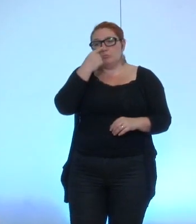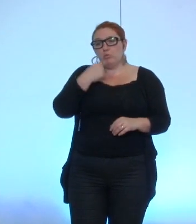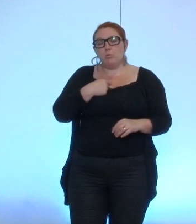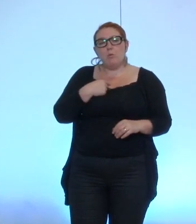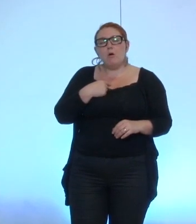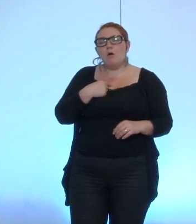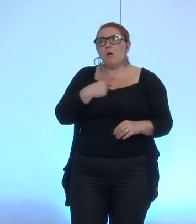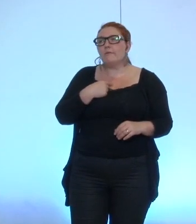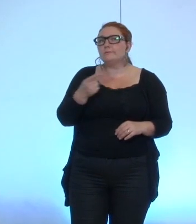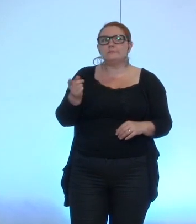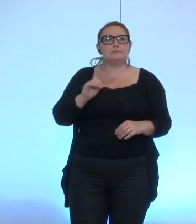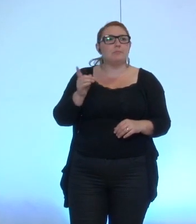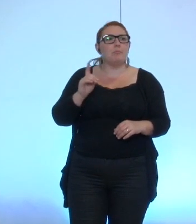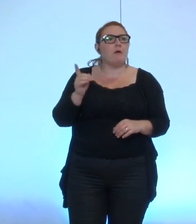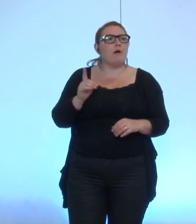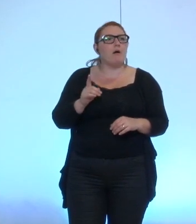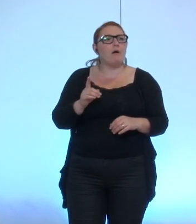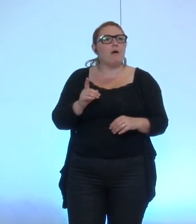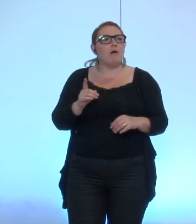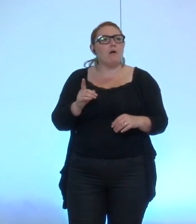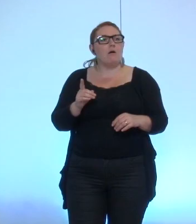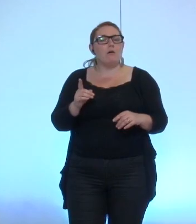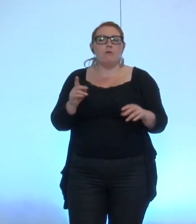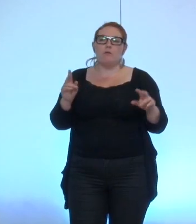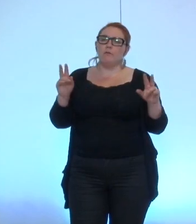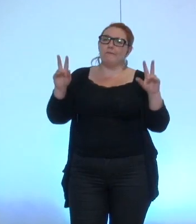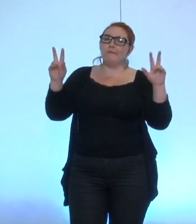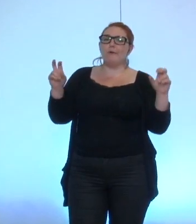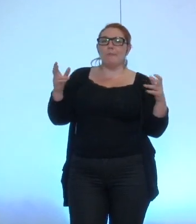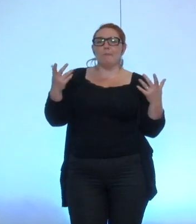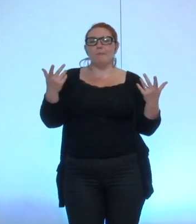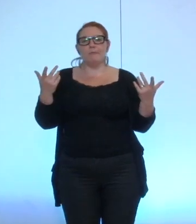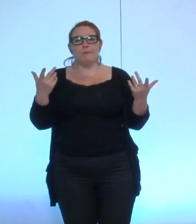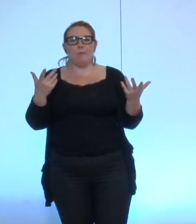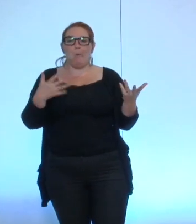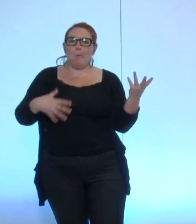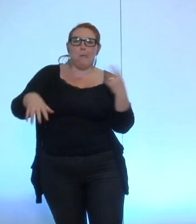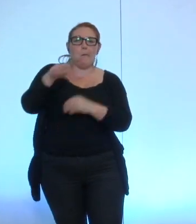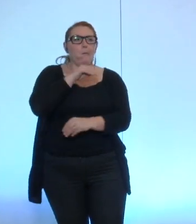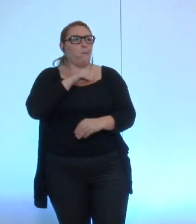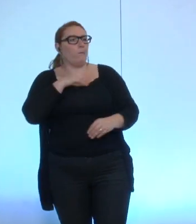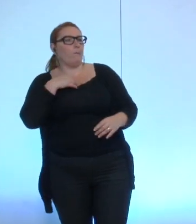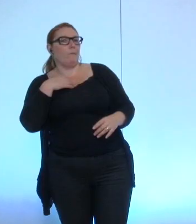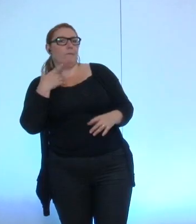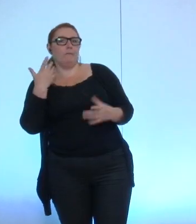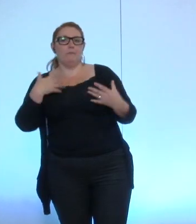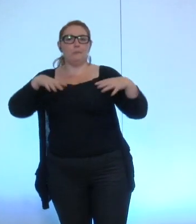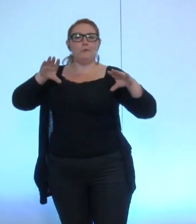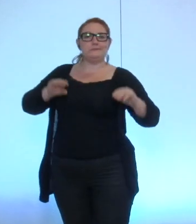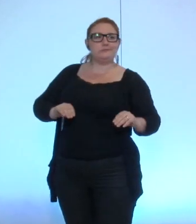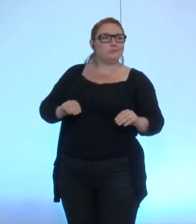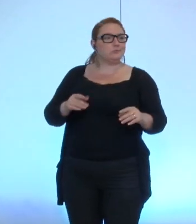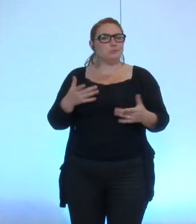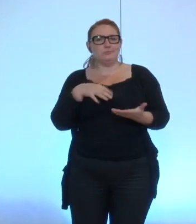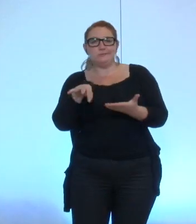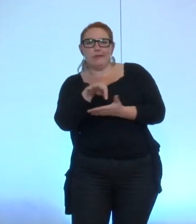'un que d'un jeu de positionnement dans ce travail en commun je crois que on ne sait